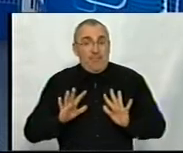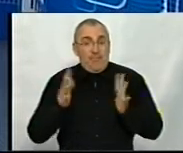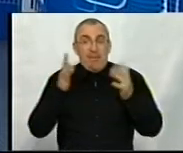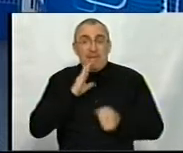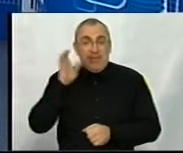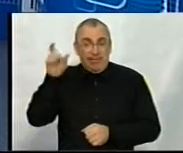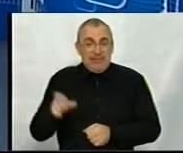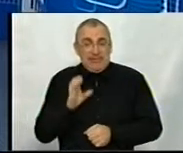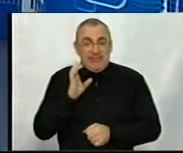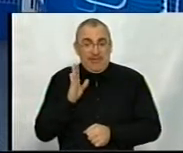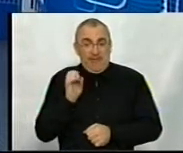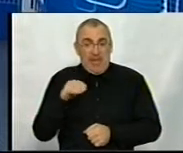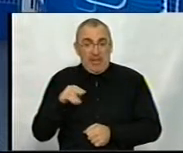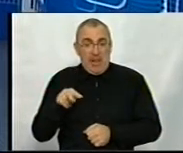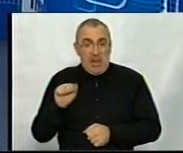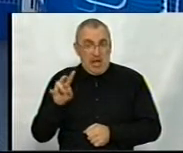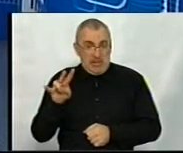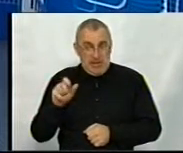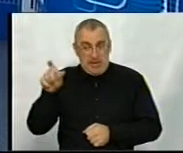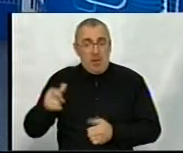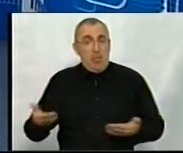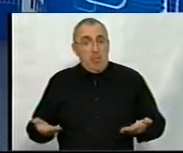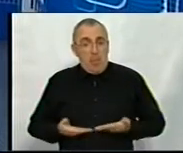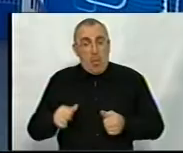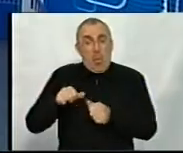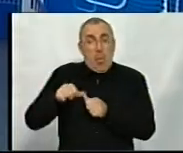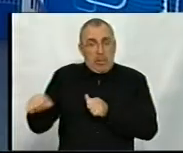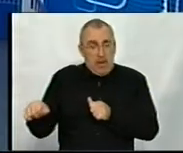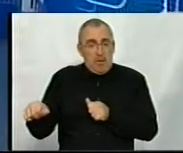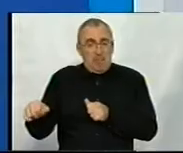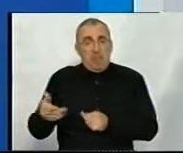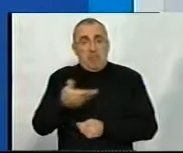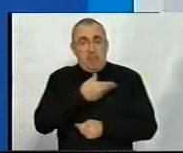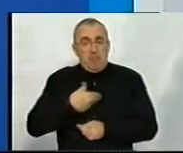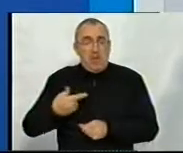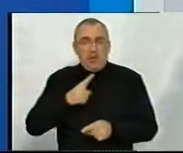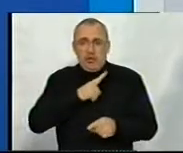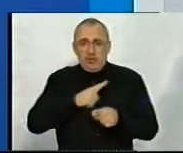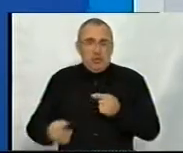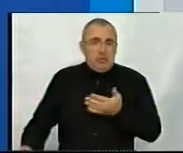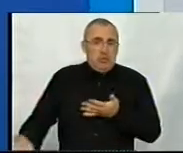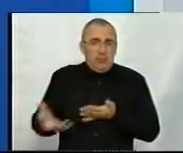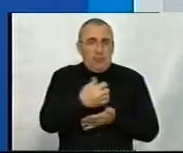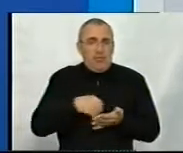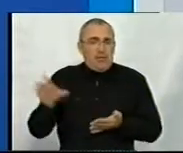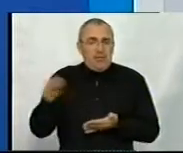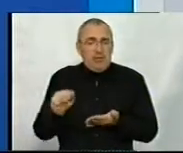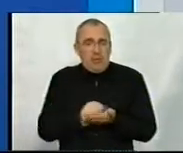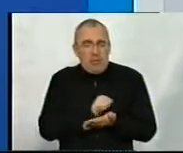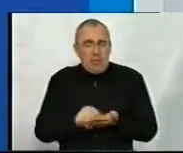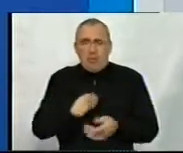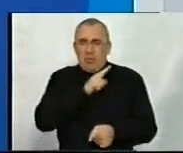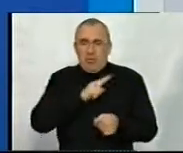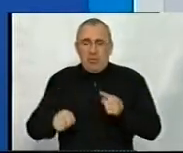Світланою, вона проживала окремо, мы досить швидко зібрали усі документи, та досить